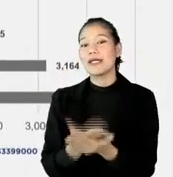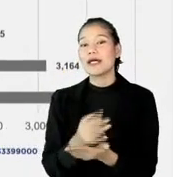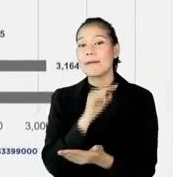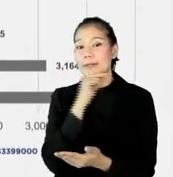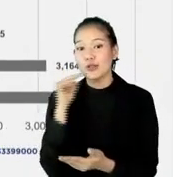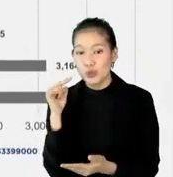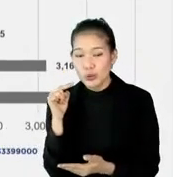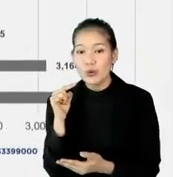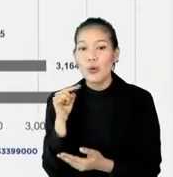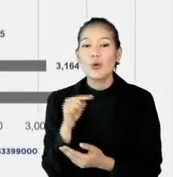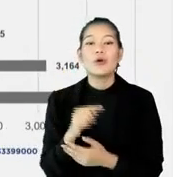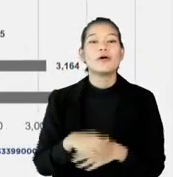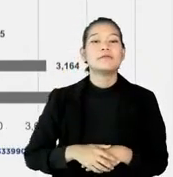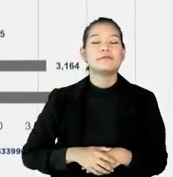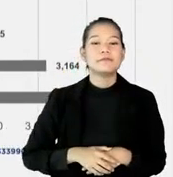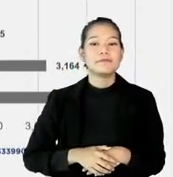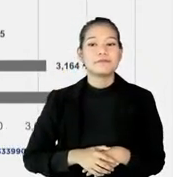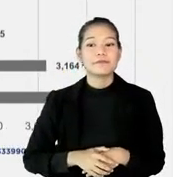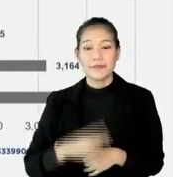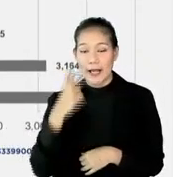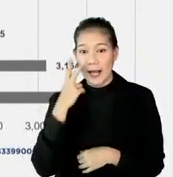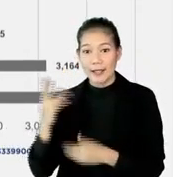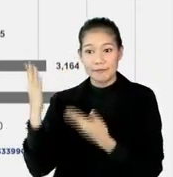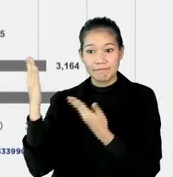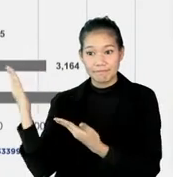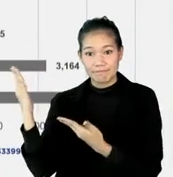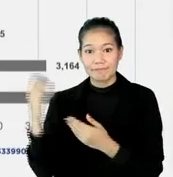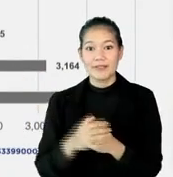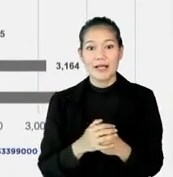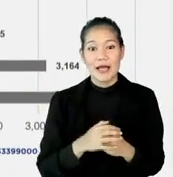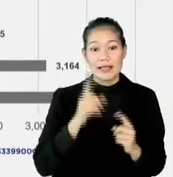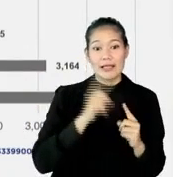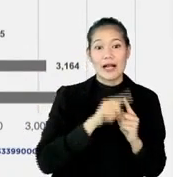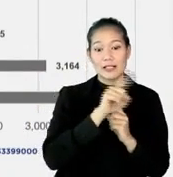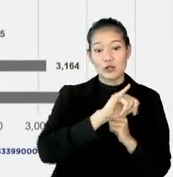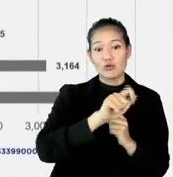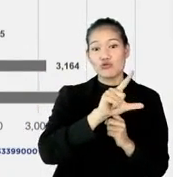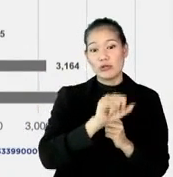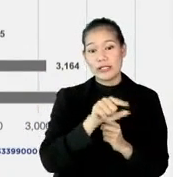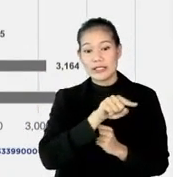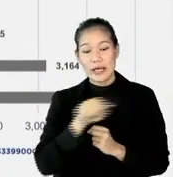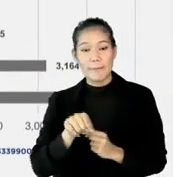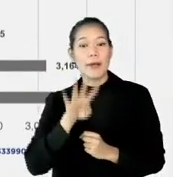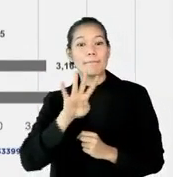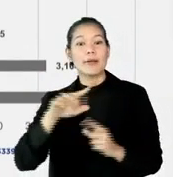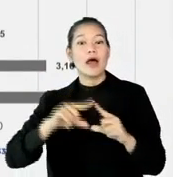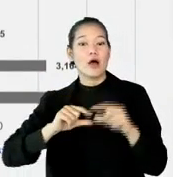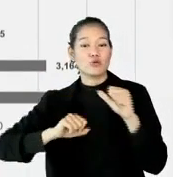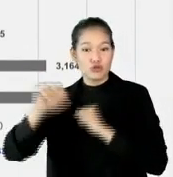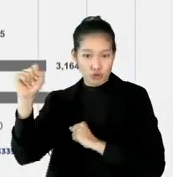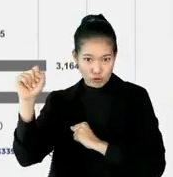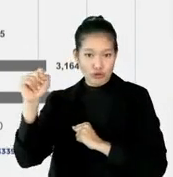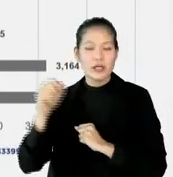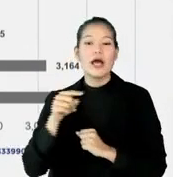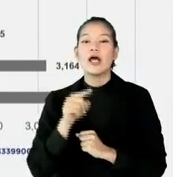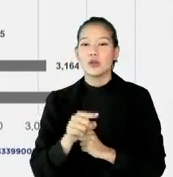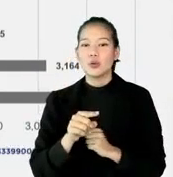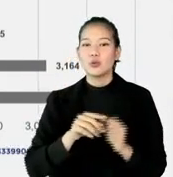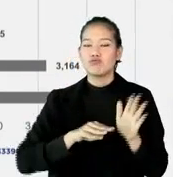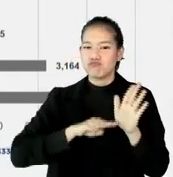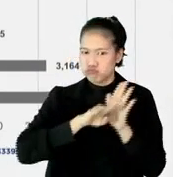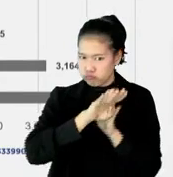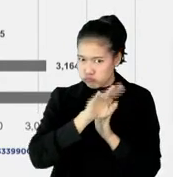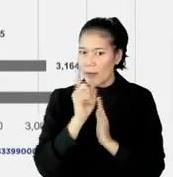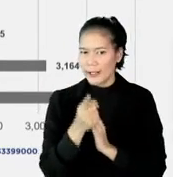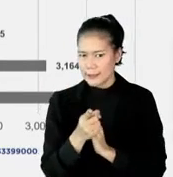mingguan ada berapa. Nah kalau kita lihat angkanya dari tanggal 1 Juli sampai dengan 4 Agustus ini masih naik